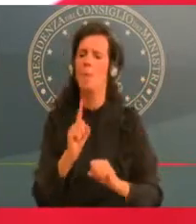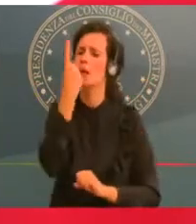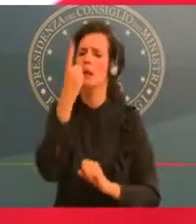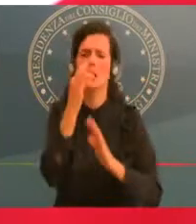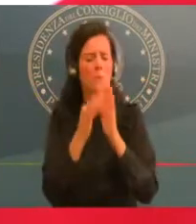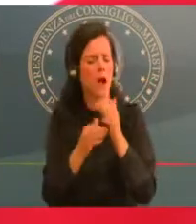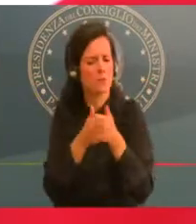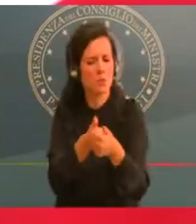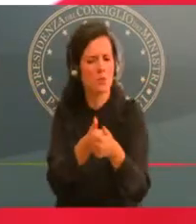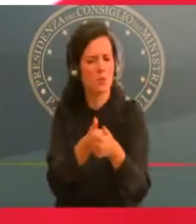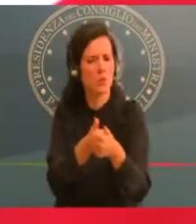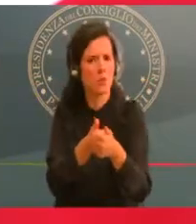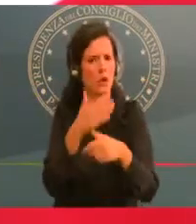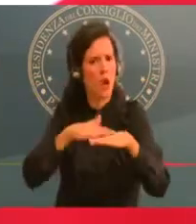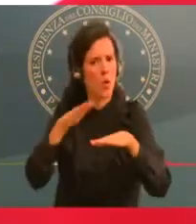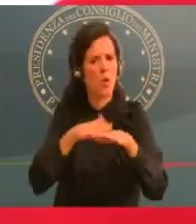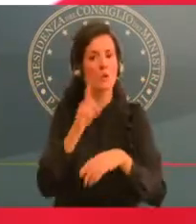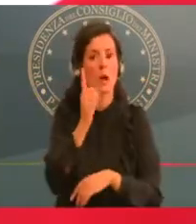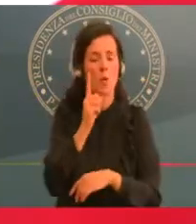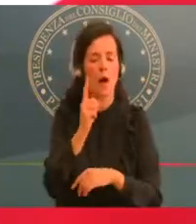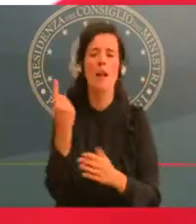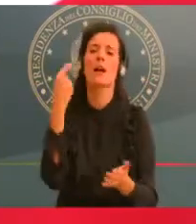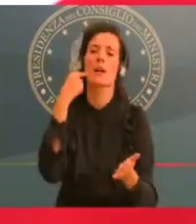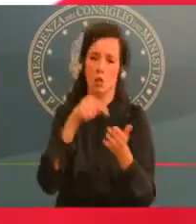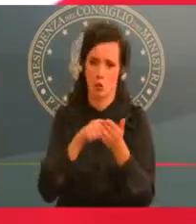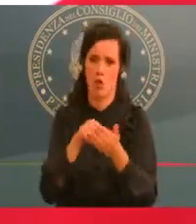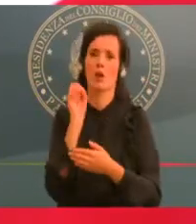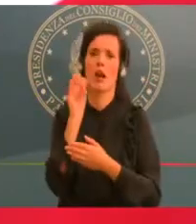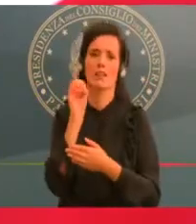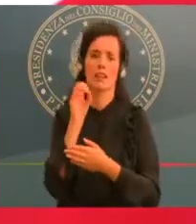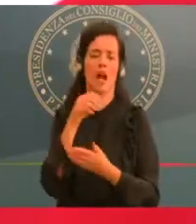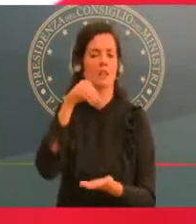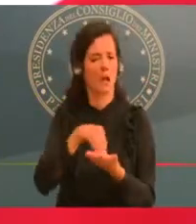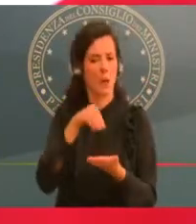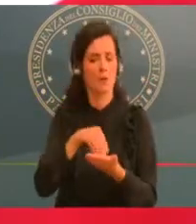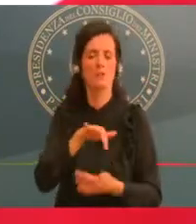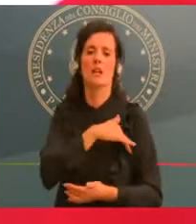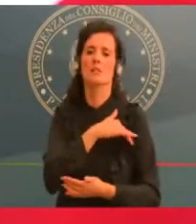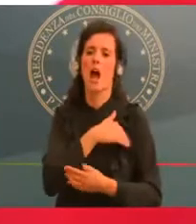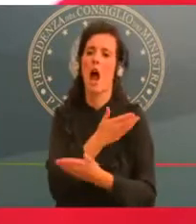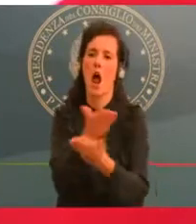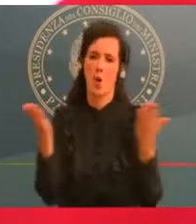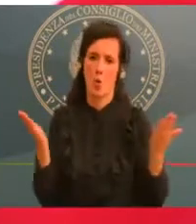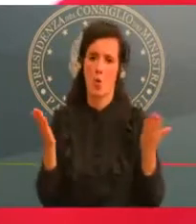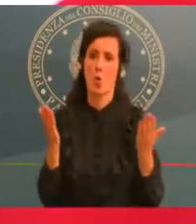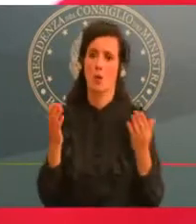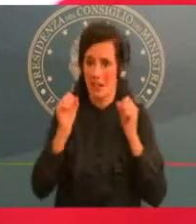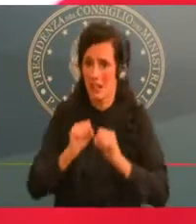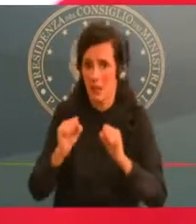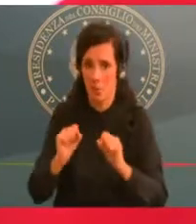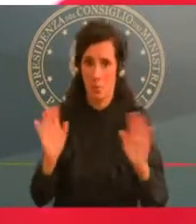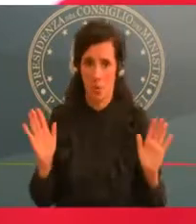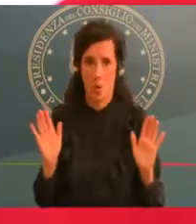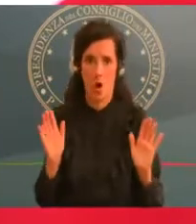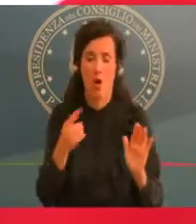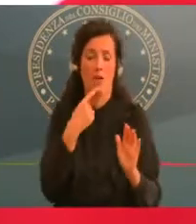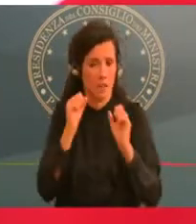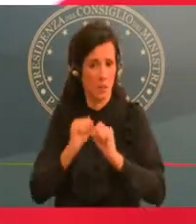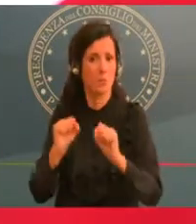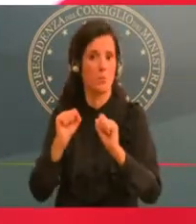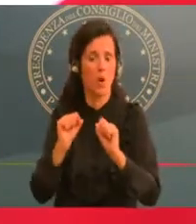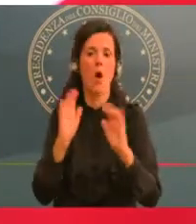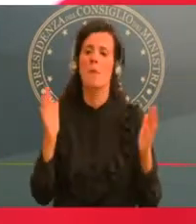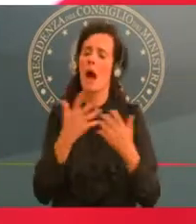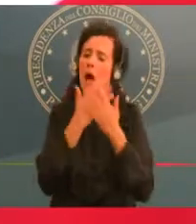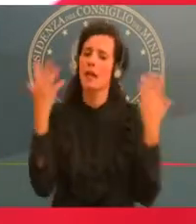ma è chiaro che non possiamo non tener conto del contesto complessivo che stiamo affrontando per